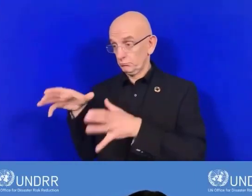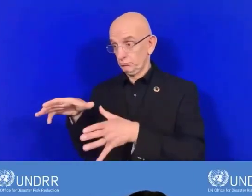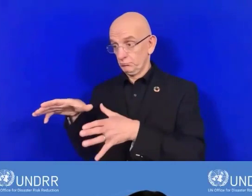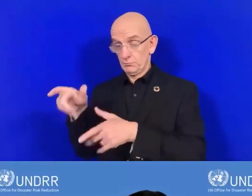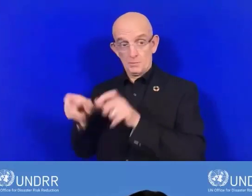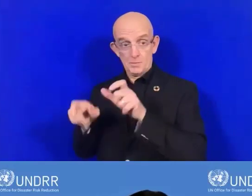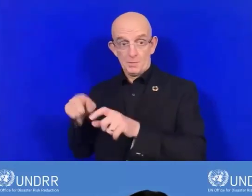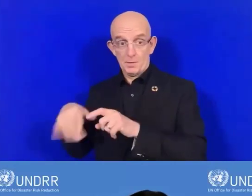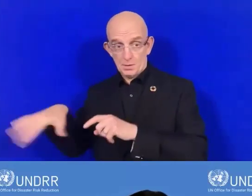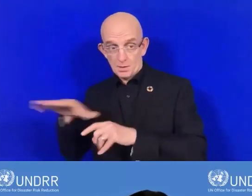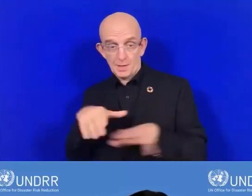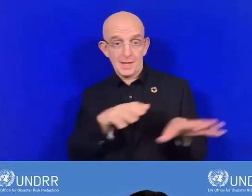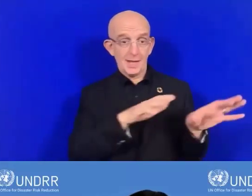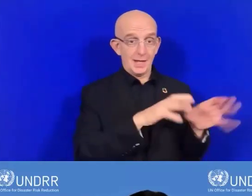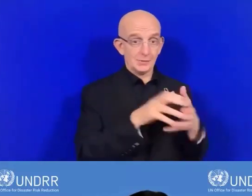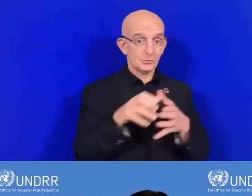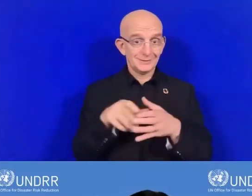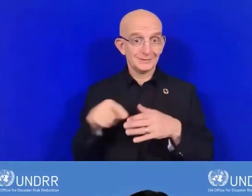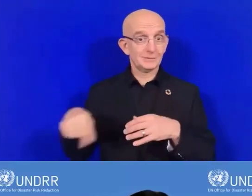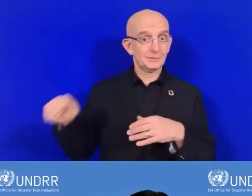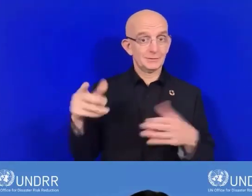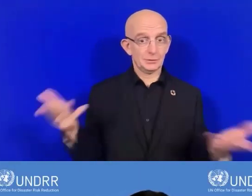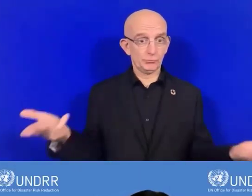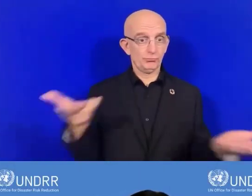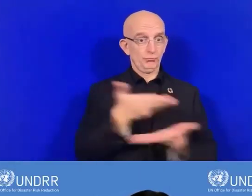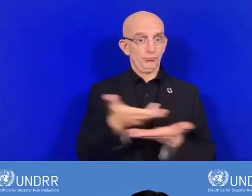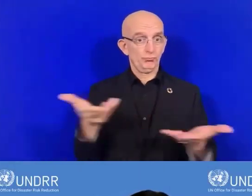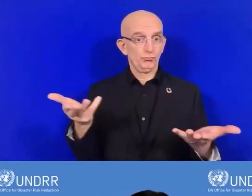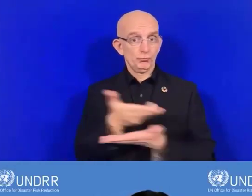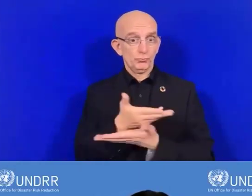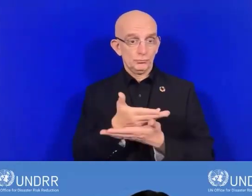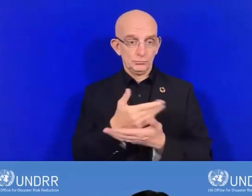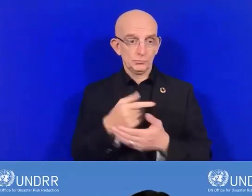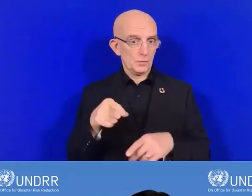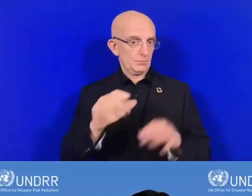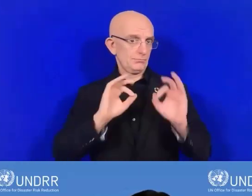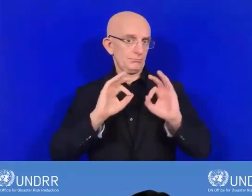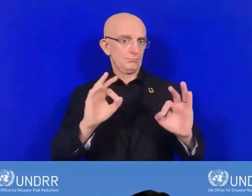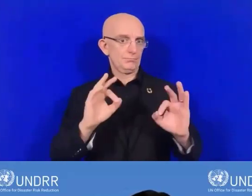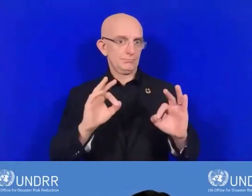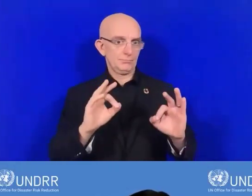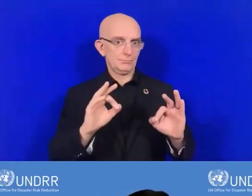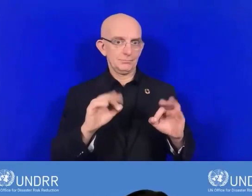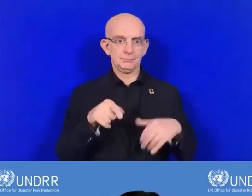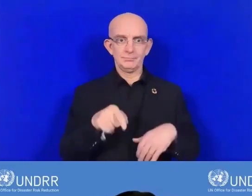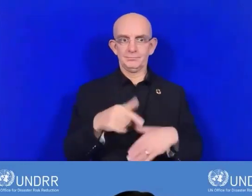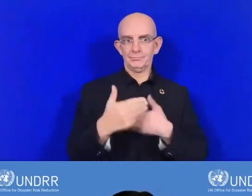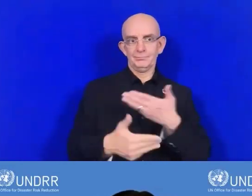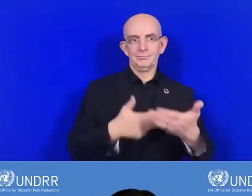je pense que c'était très important pour le développement de l'outil.